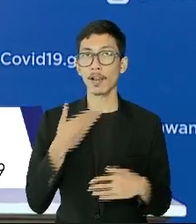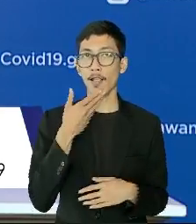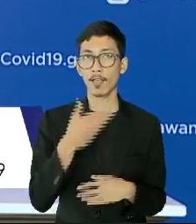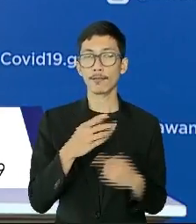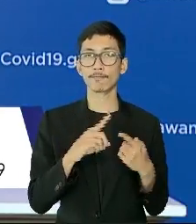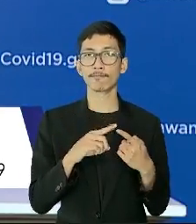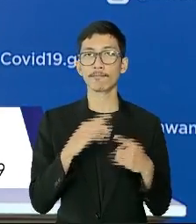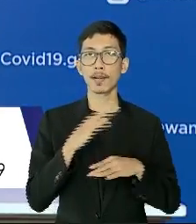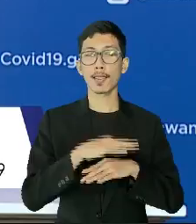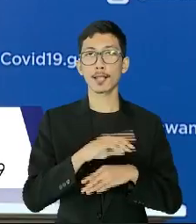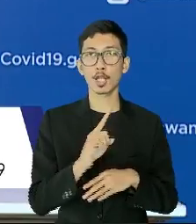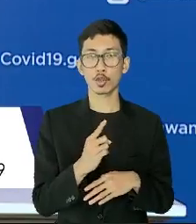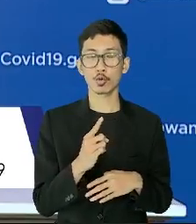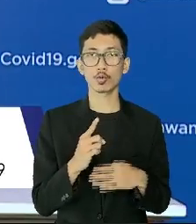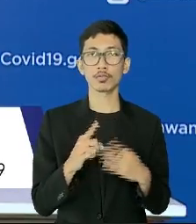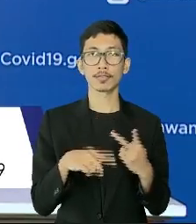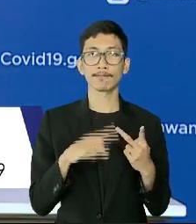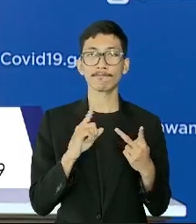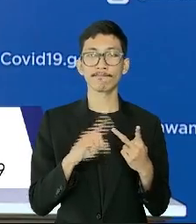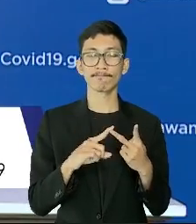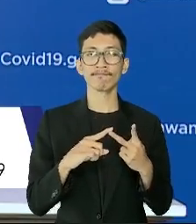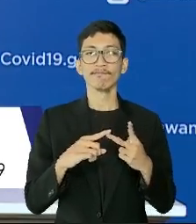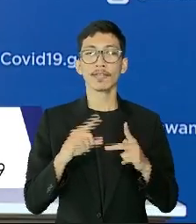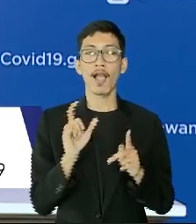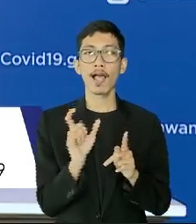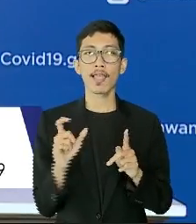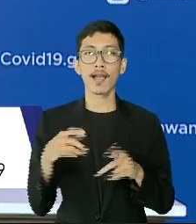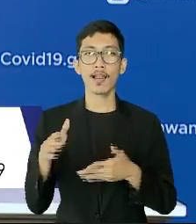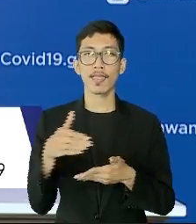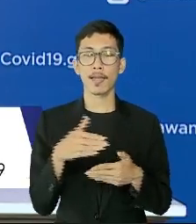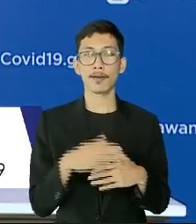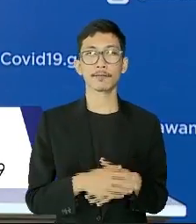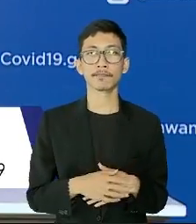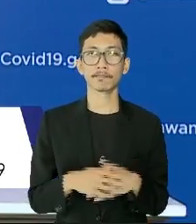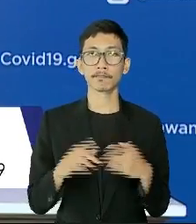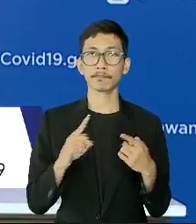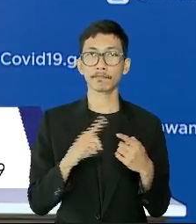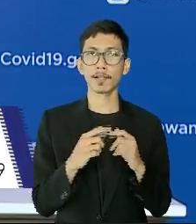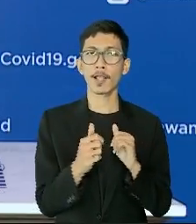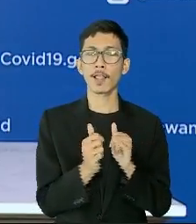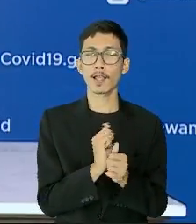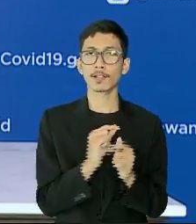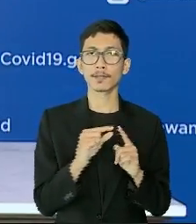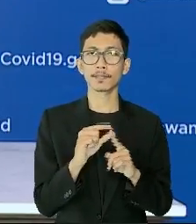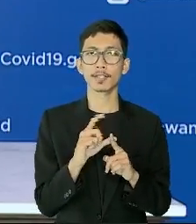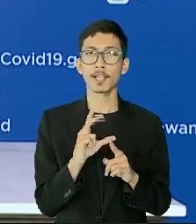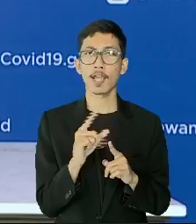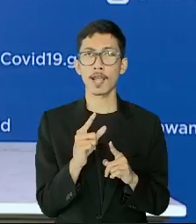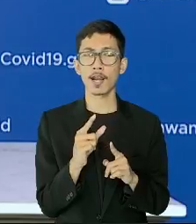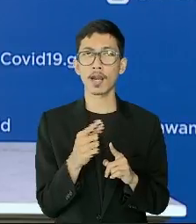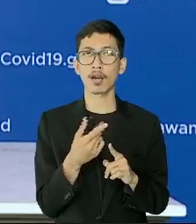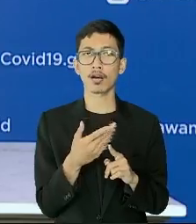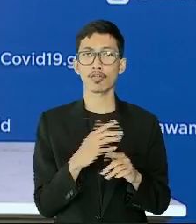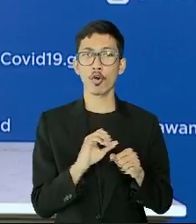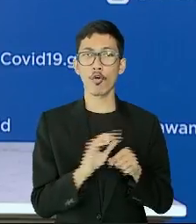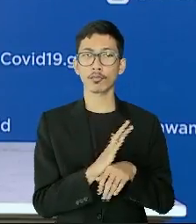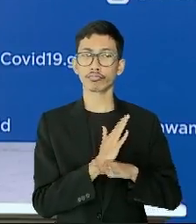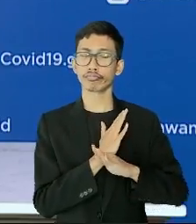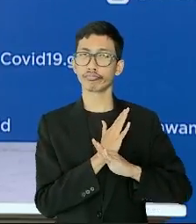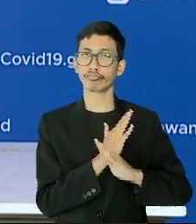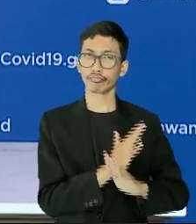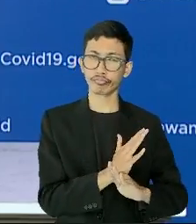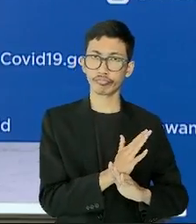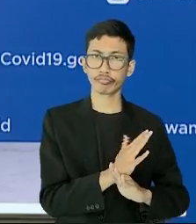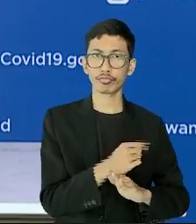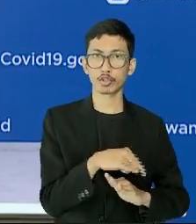.com dan kikikatadata.id Bila tes PCR untuk mengatasi penyebaran virus dan meningkatkan kepatuhan